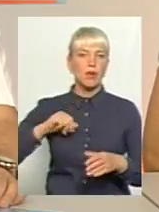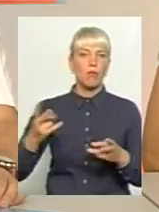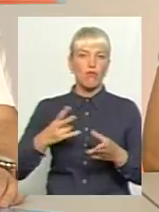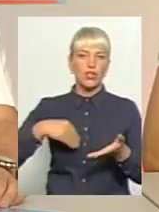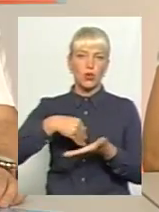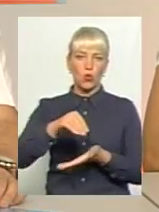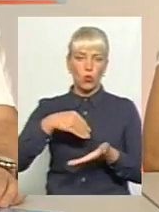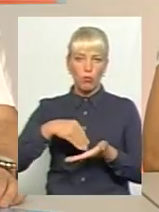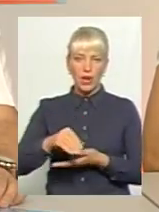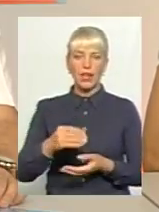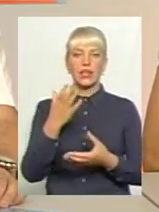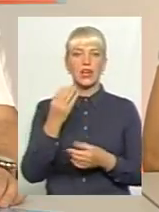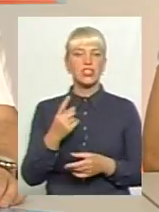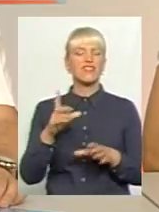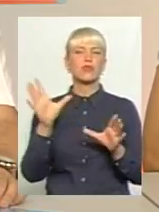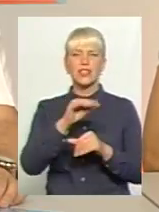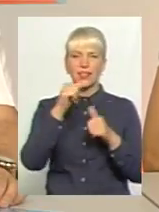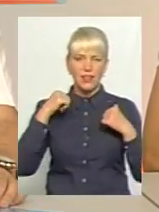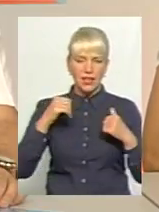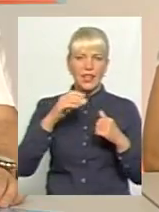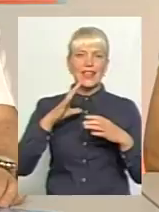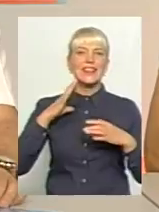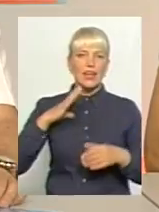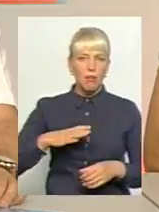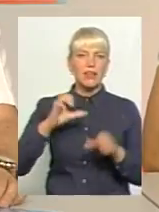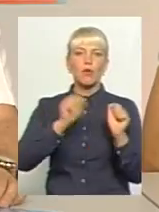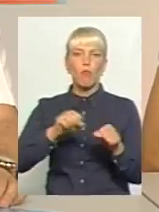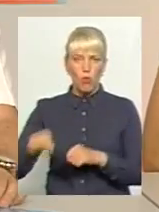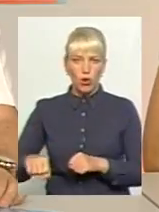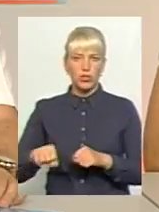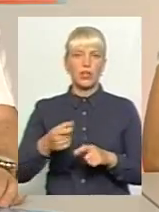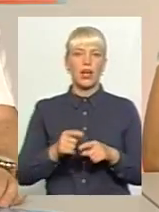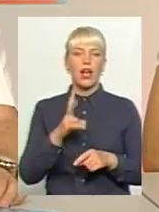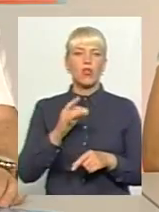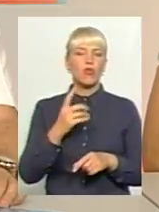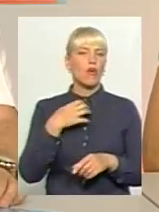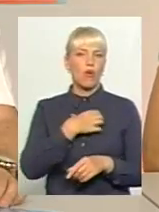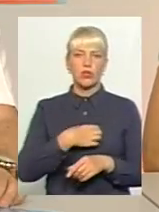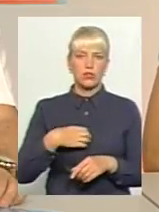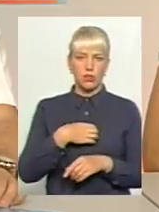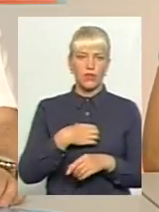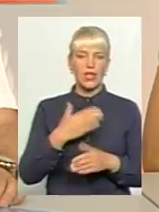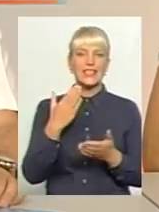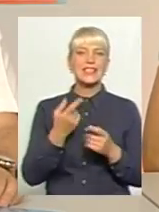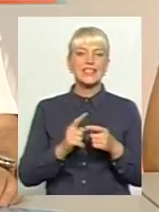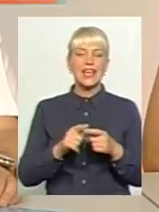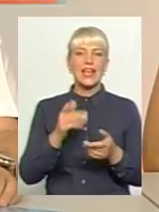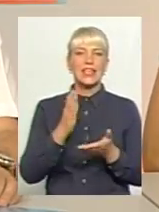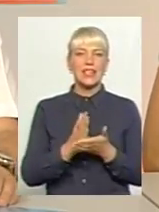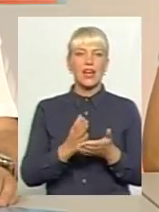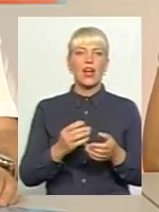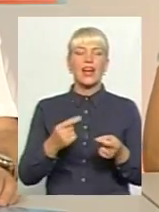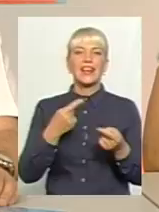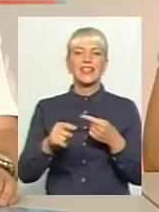там, це ще можна якось трепіти і все остальне, якби це, ну, до людей відноситься, то є різниця в якості розхідних